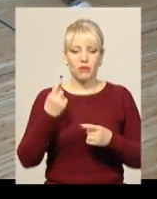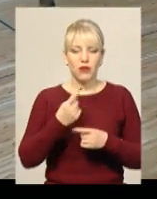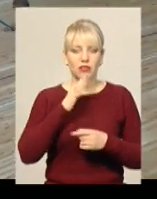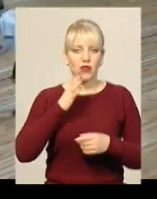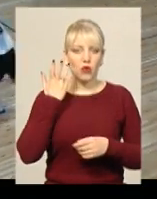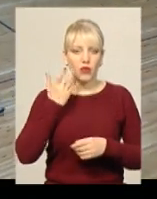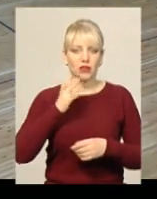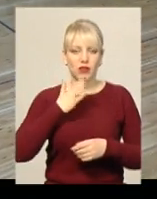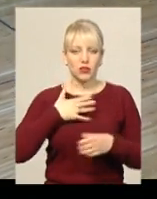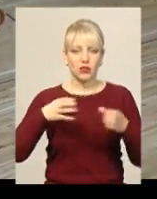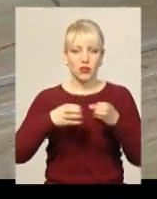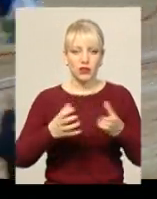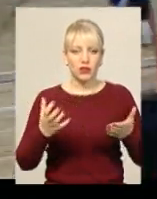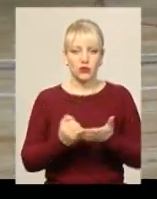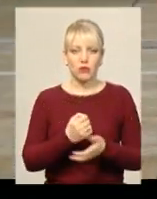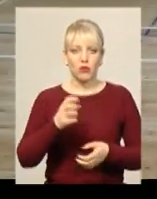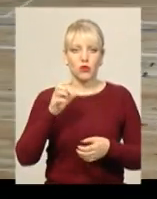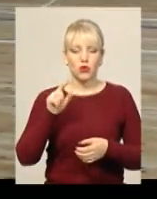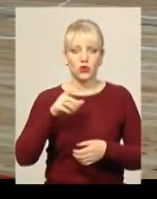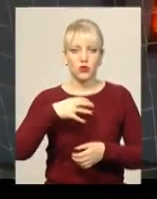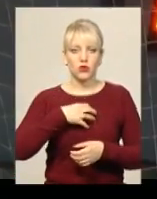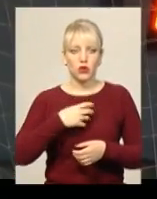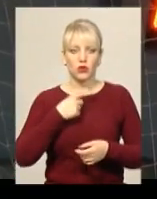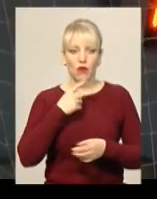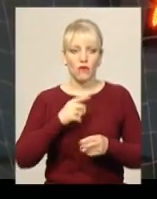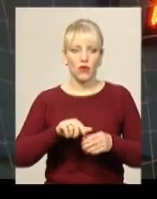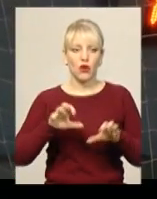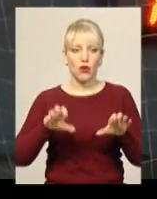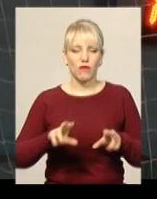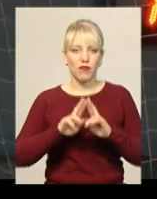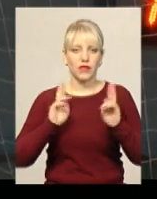області здобула золото, каже голова обласної федерації футболу Ігор Хіблін.